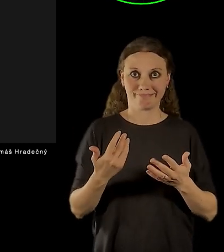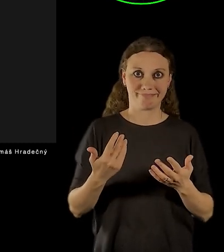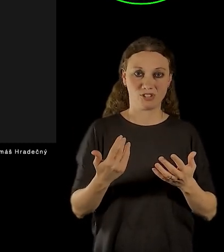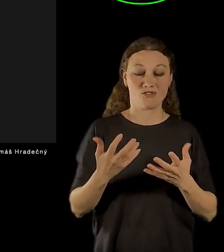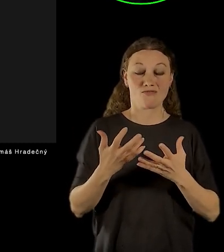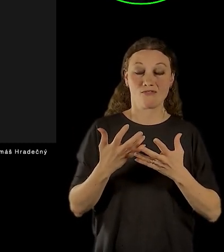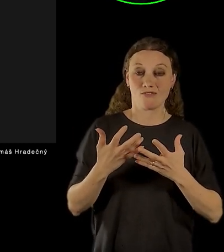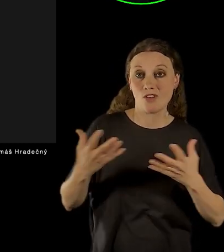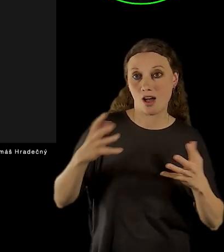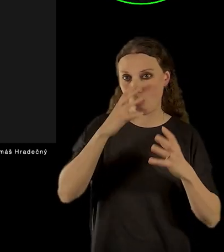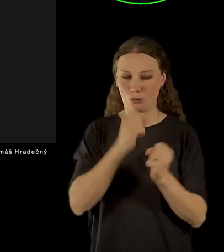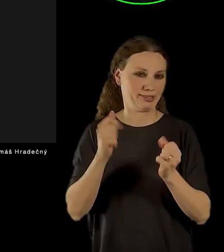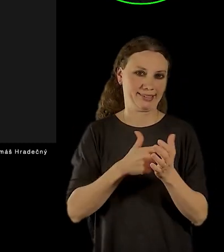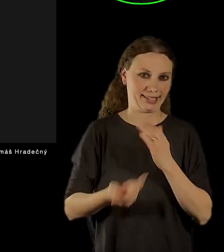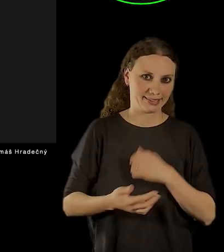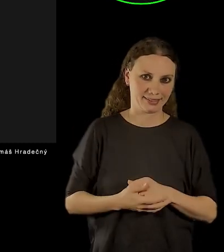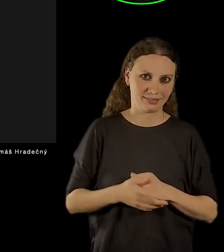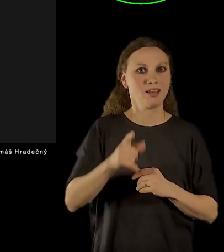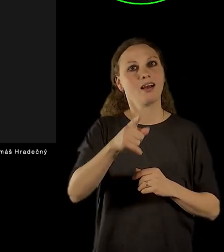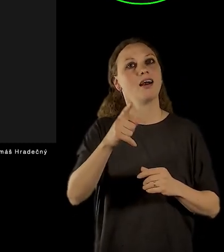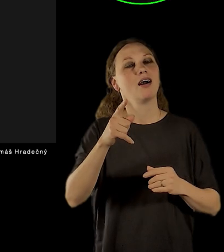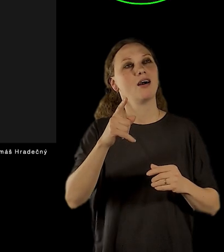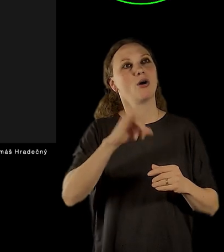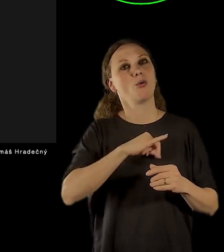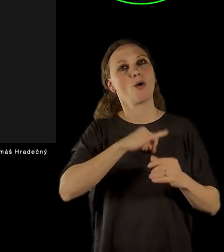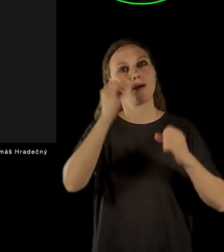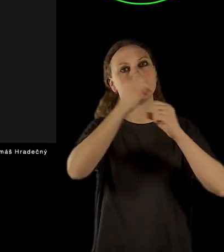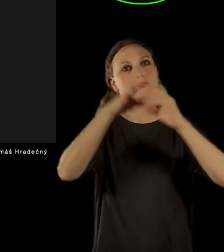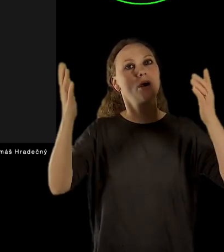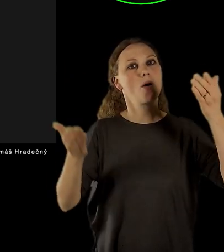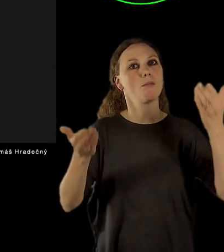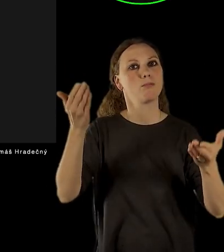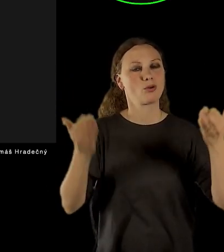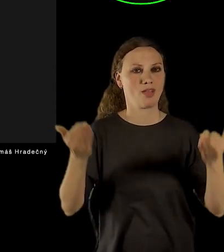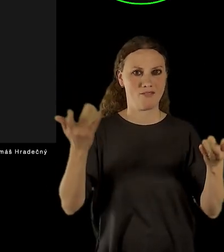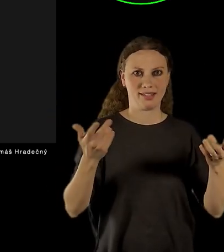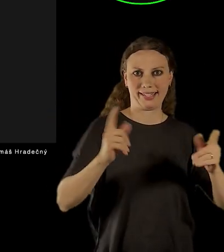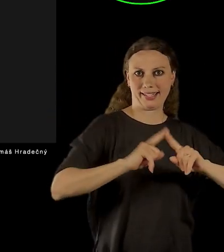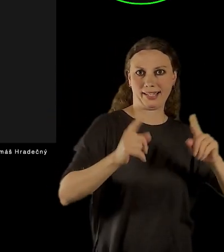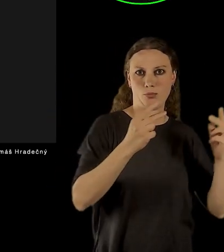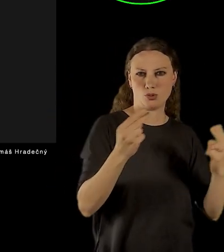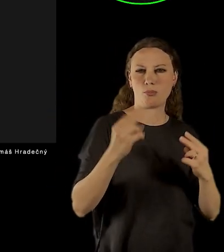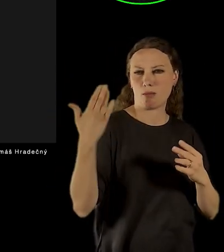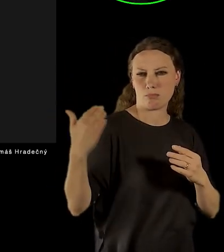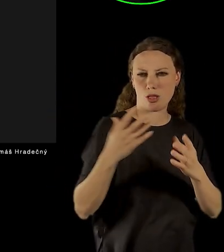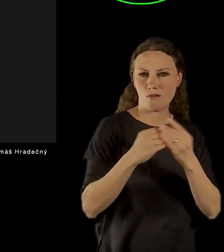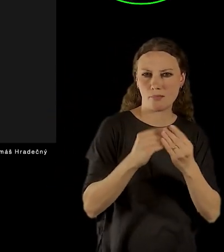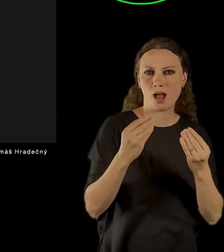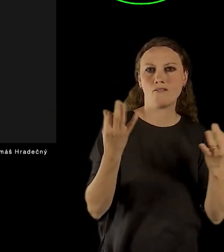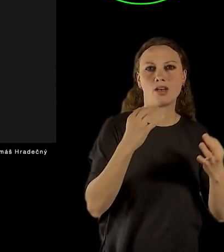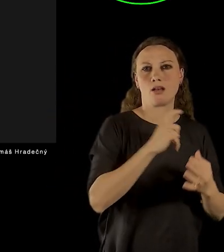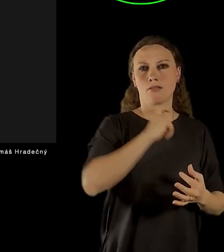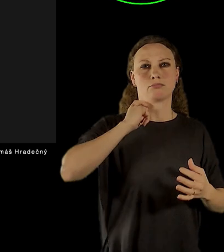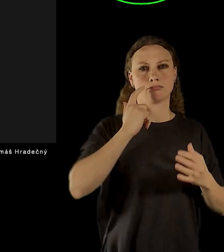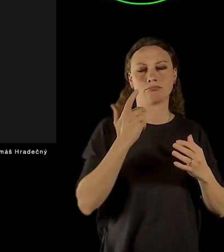prostor, srovnejte si to s libovolným muzeem. Když jsem tady uváděl arcidicezní muzeum v Olomouci, tam jsme byli na